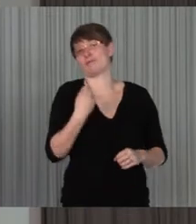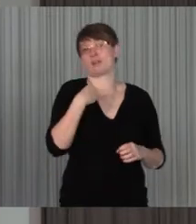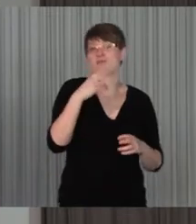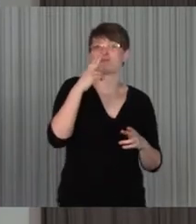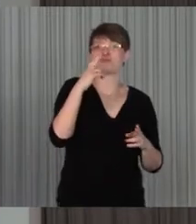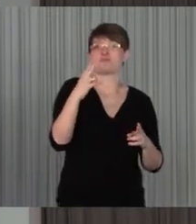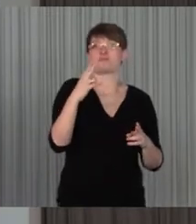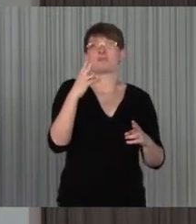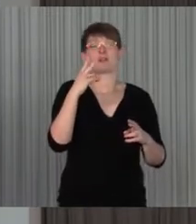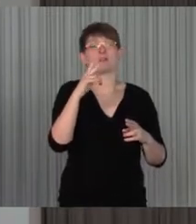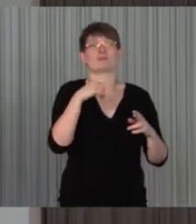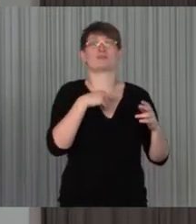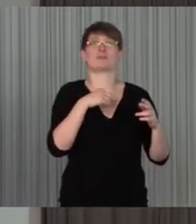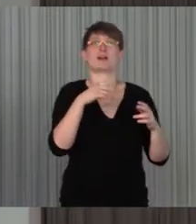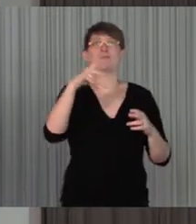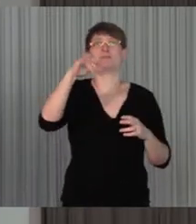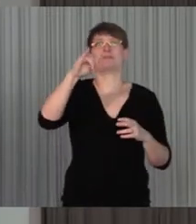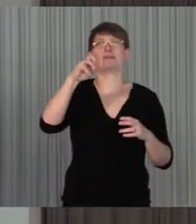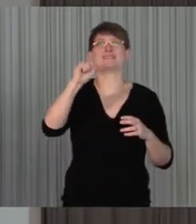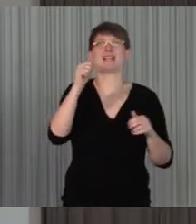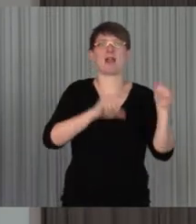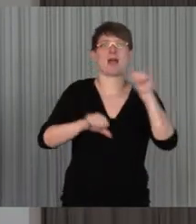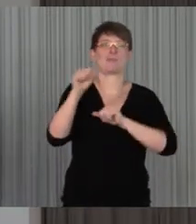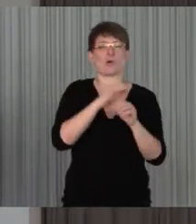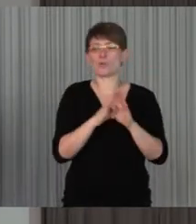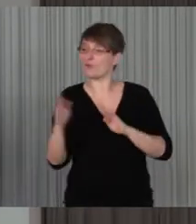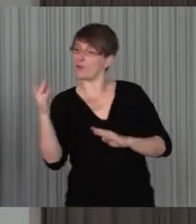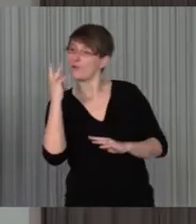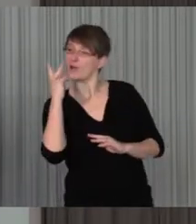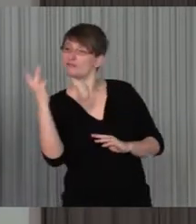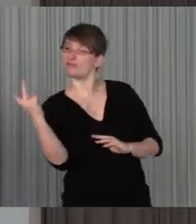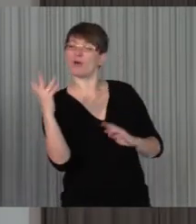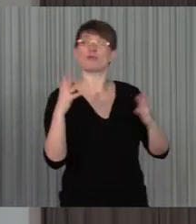Pizellabor vorbei. überhaupt.